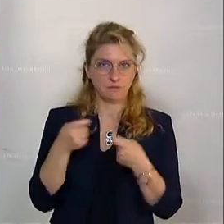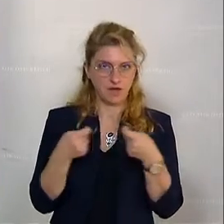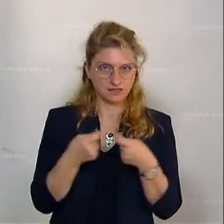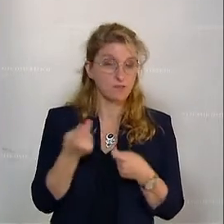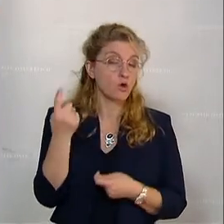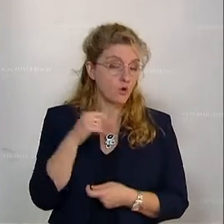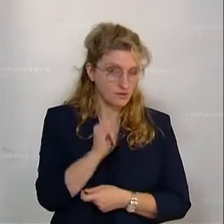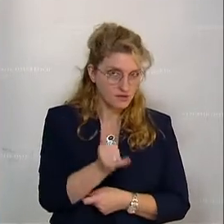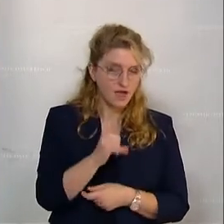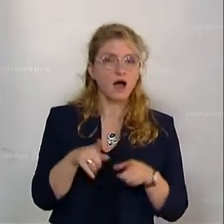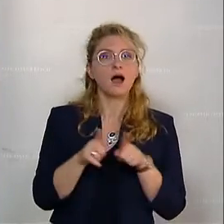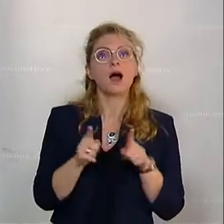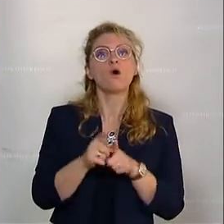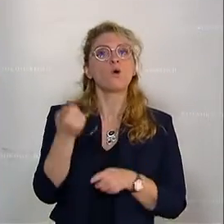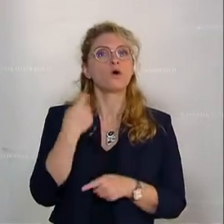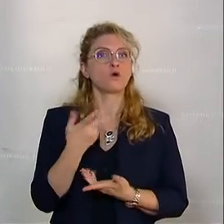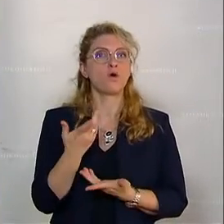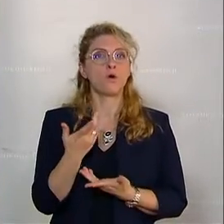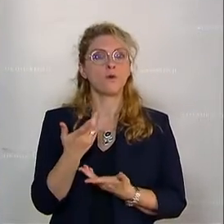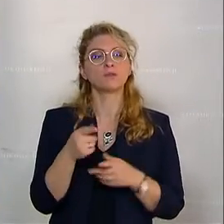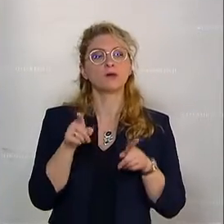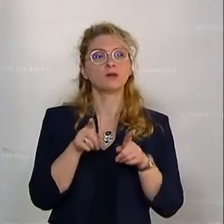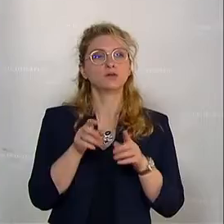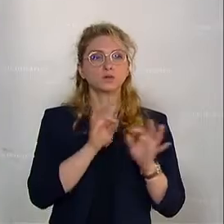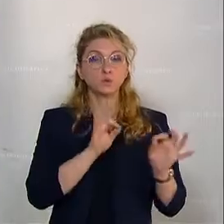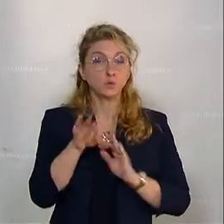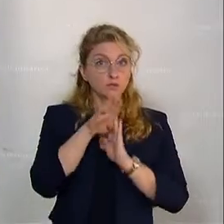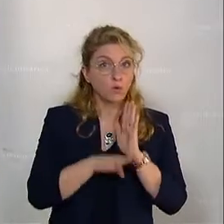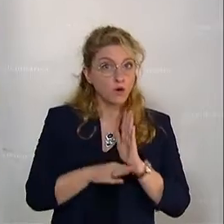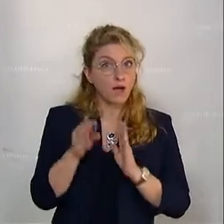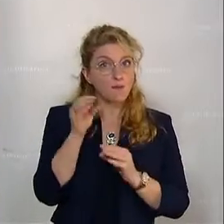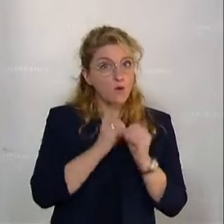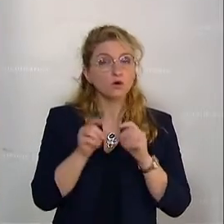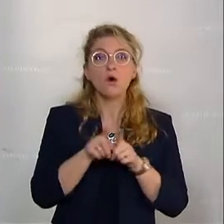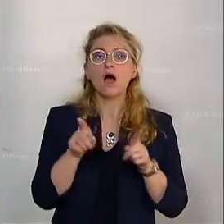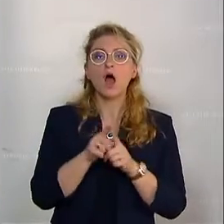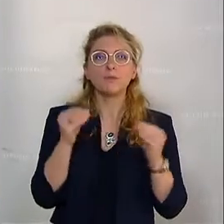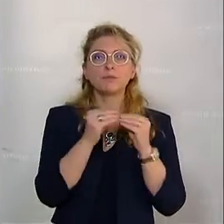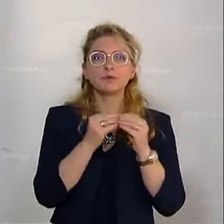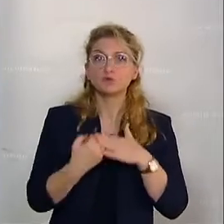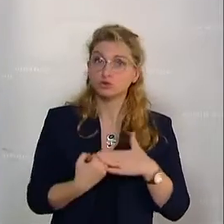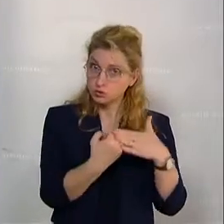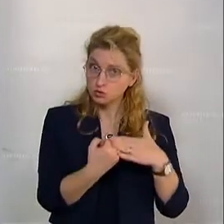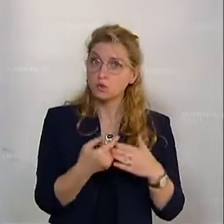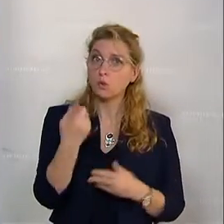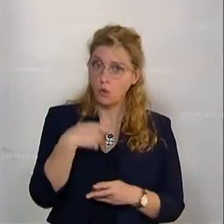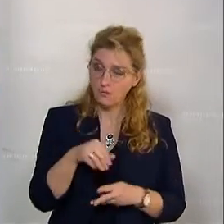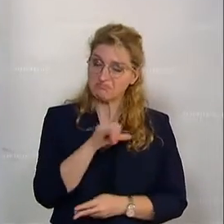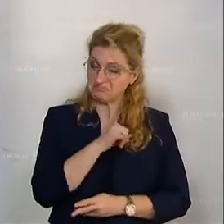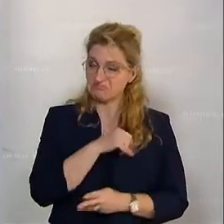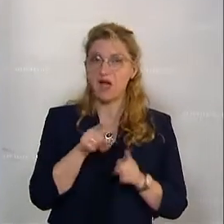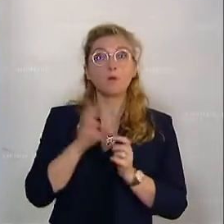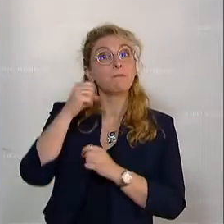ein ausgewogenes ÖPOL-Programm, es wird eine interessante Bio-Unterstützung, es wird eine ordentliche